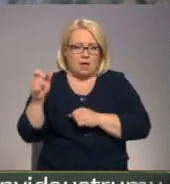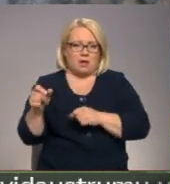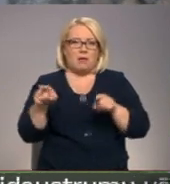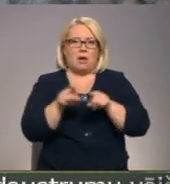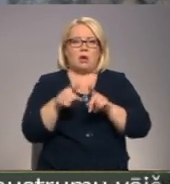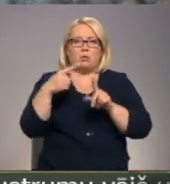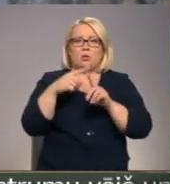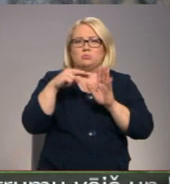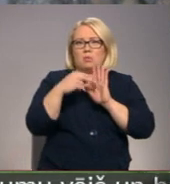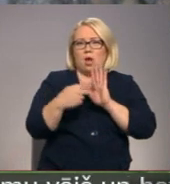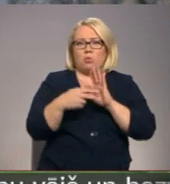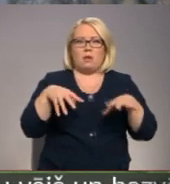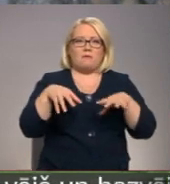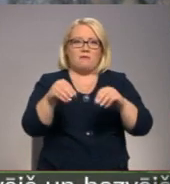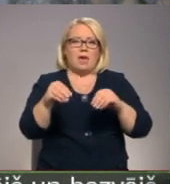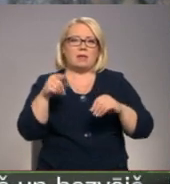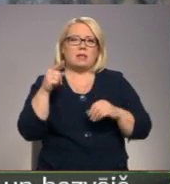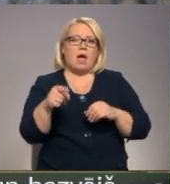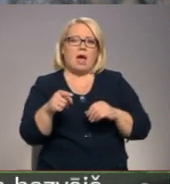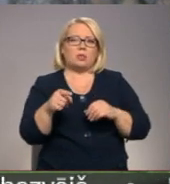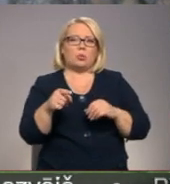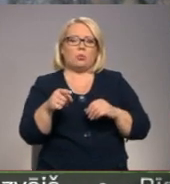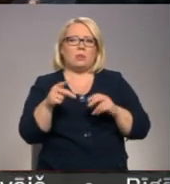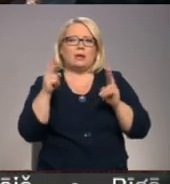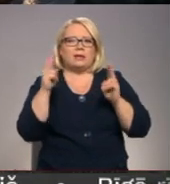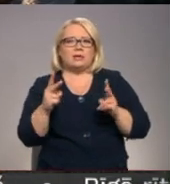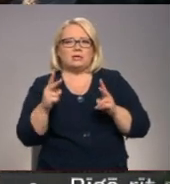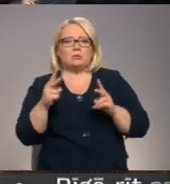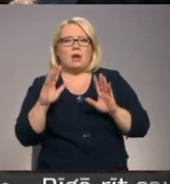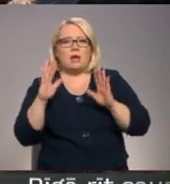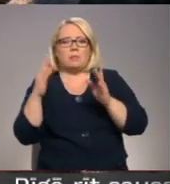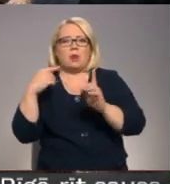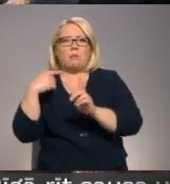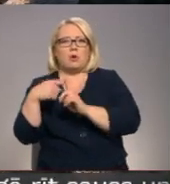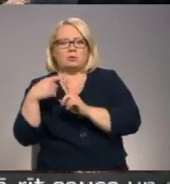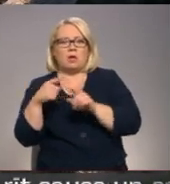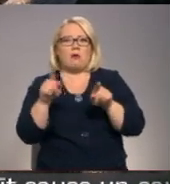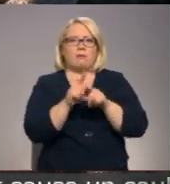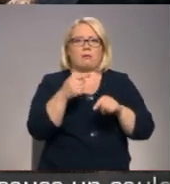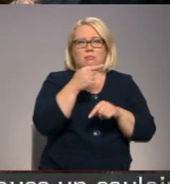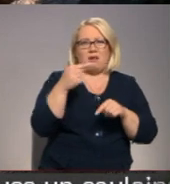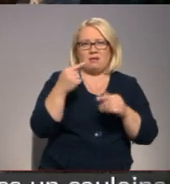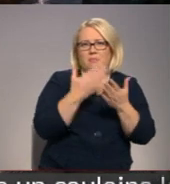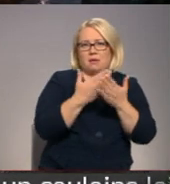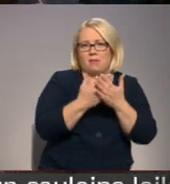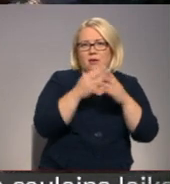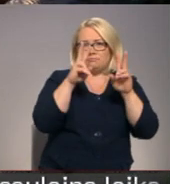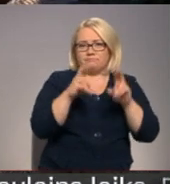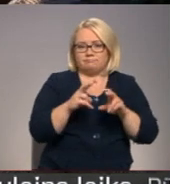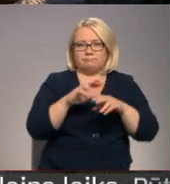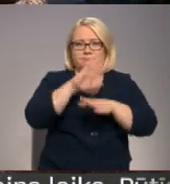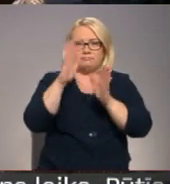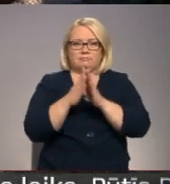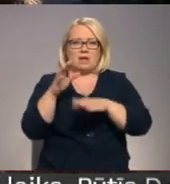plānojam arī veikt tādas klinisko gadījumu, gan pozitīvos piemērs, gan negatīvos piemērs, arī visu ārstu